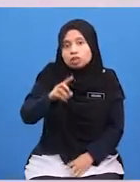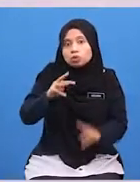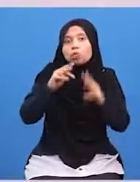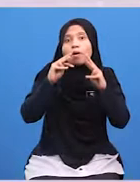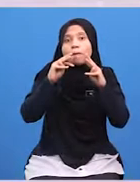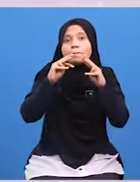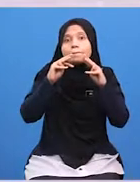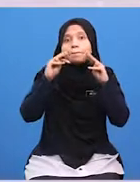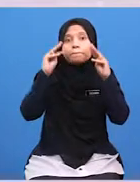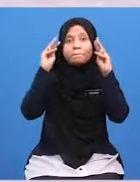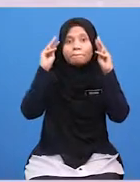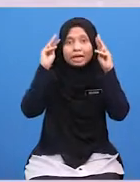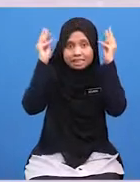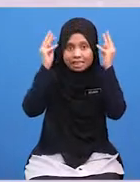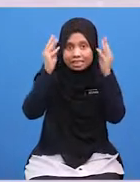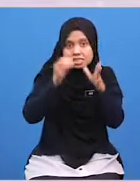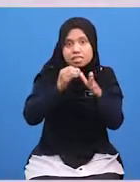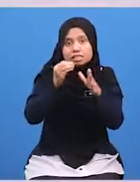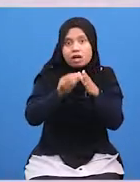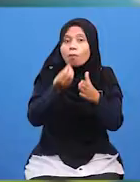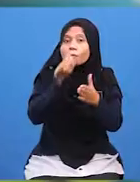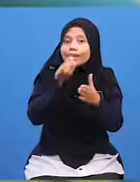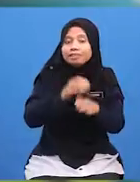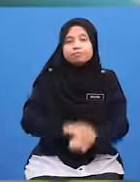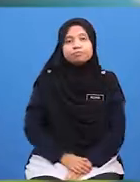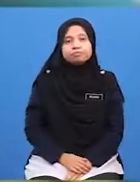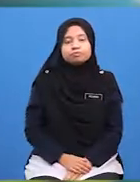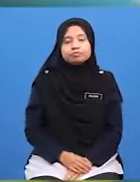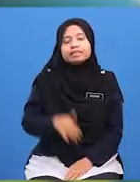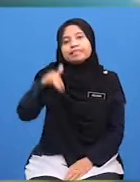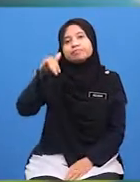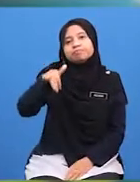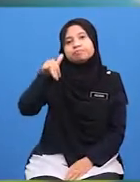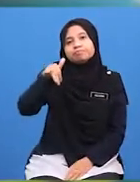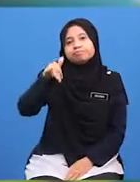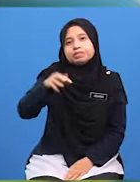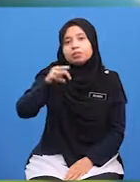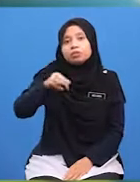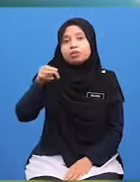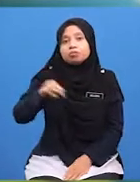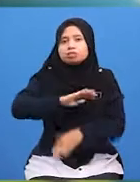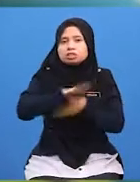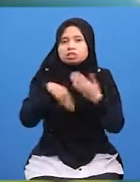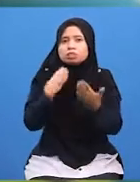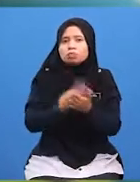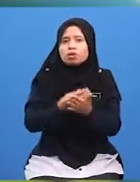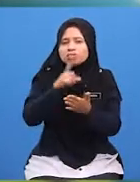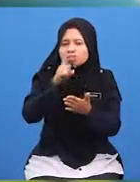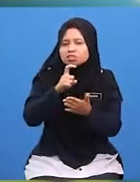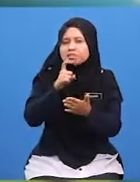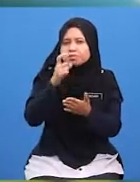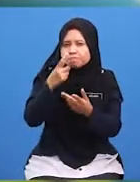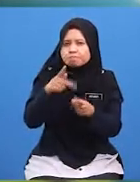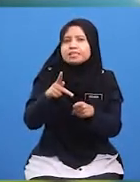majlis Atau jamuan Ya Murid-murid semua Mesti